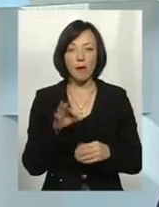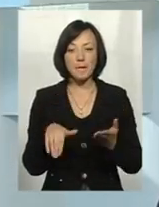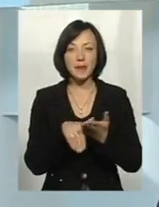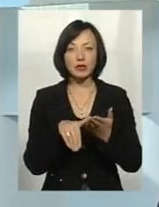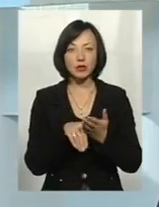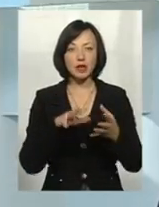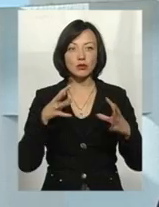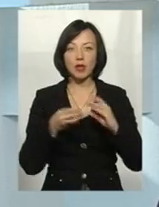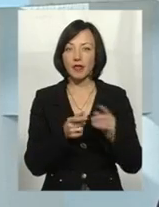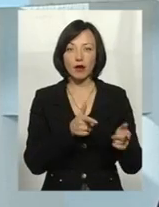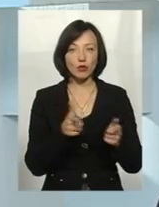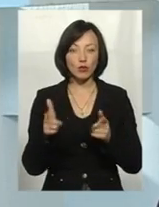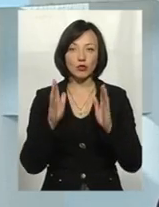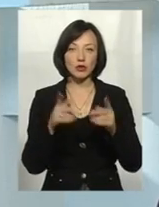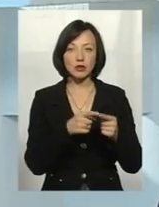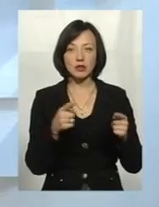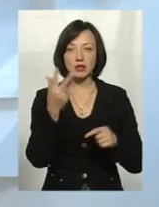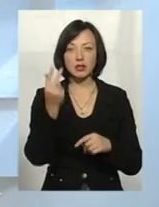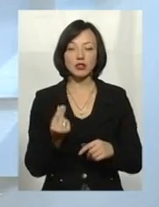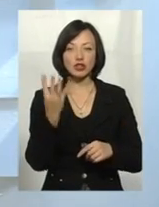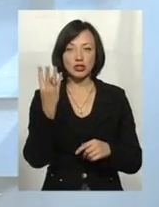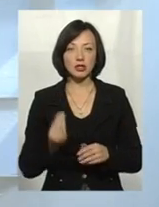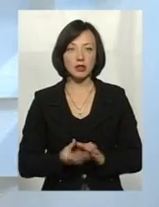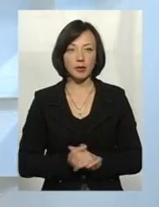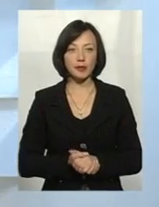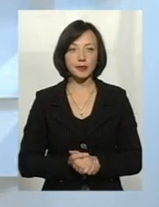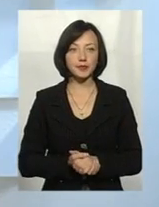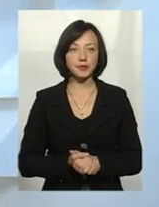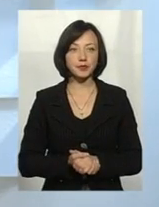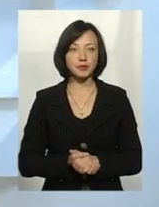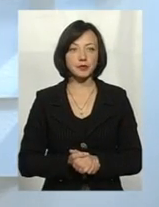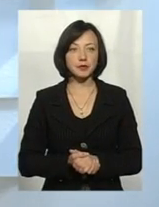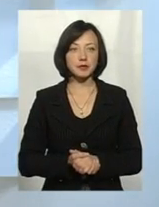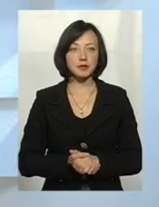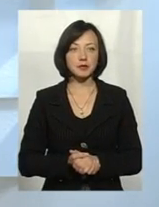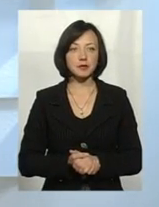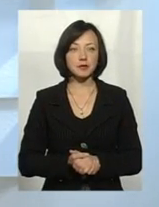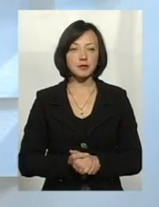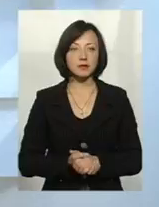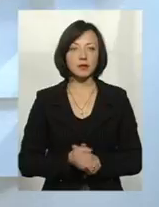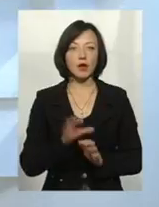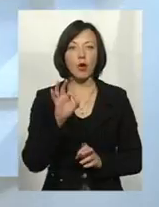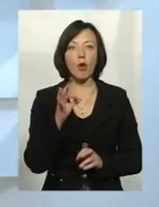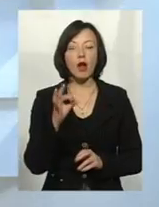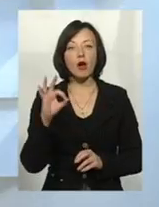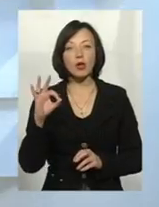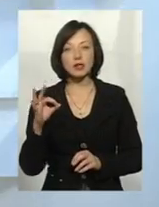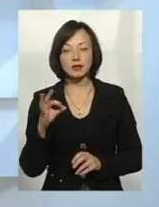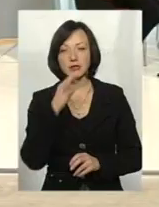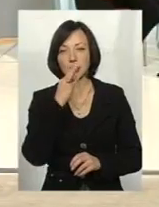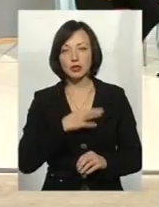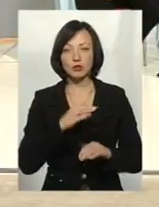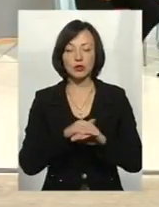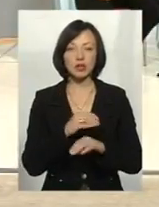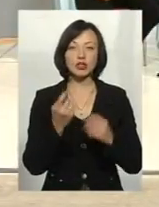результати не готові. Вони були готові протягом 3-4 днів. Скажіть, будь ласка, Ольга Олексійовна, ще